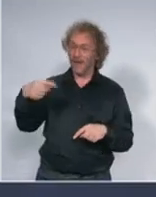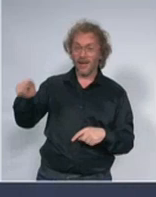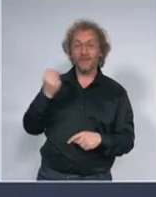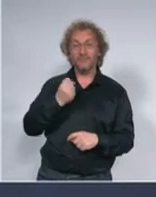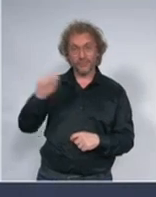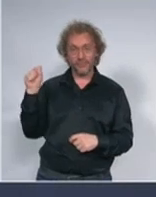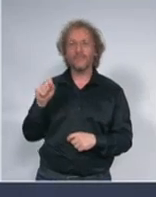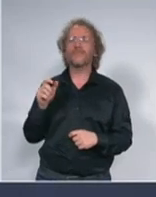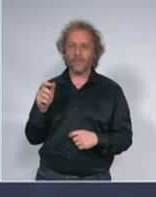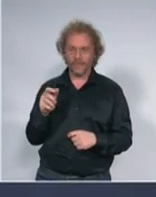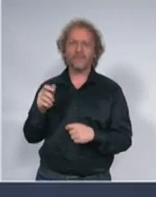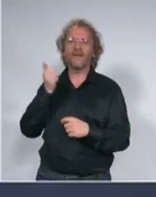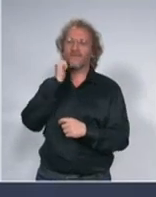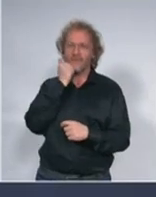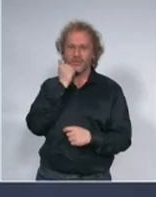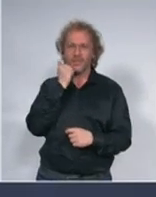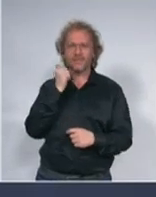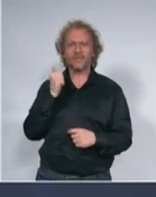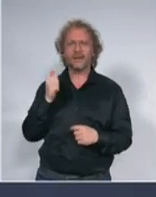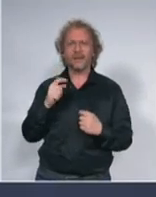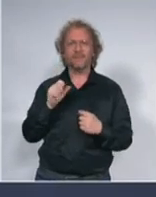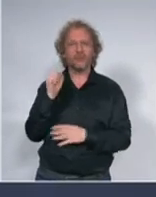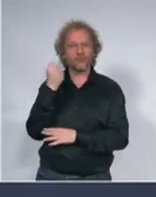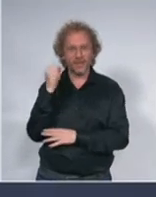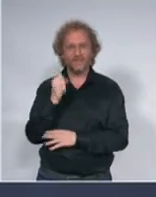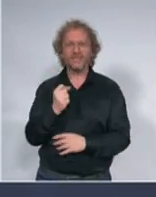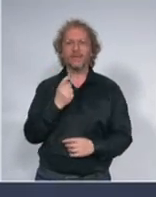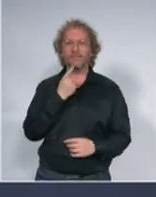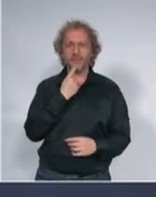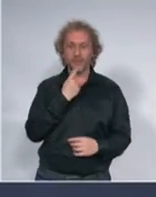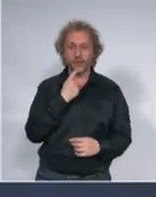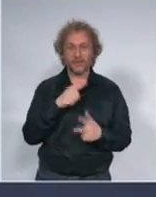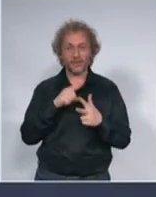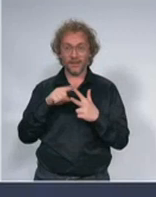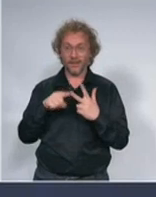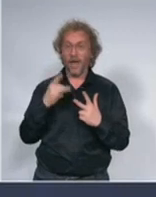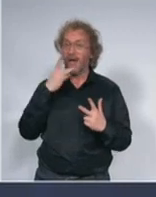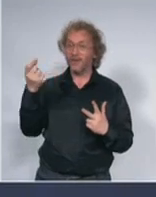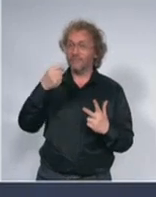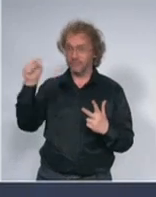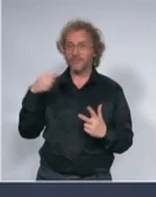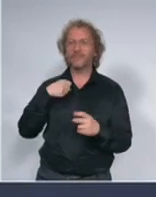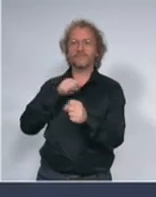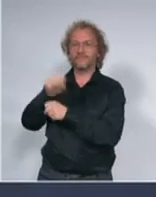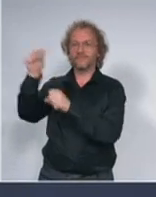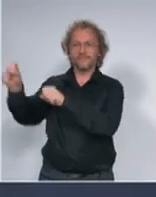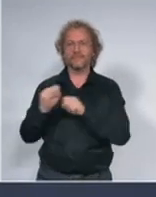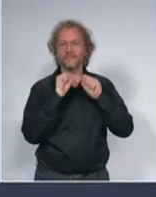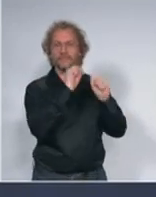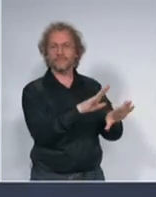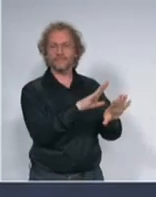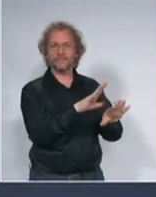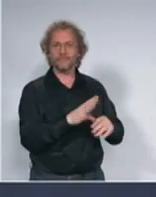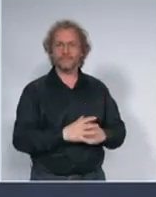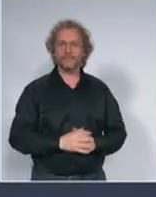požerevcu i pirotu koji će služiti za smeštaj ovih lica do daljnjeg dakle ukoliko u kontrolama